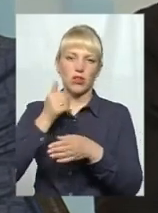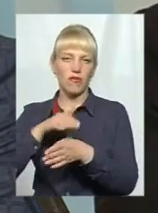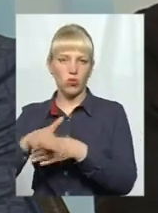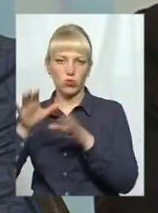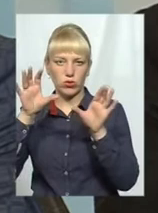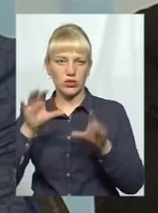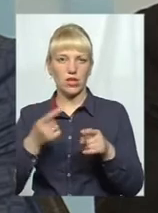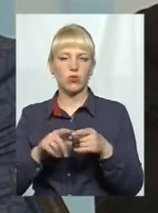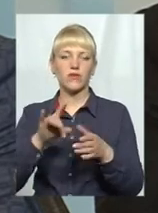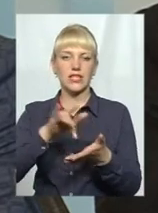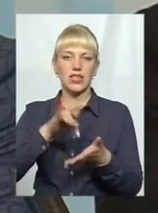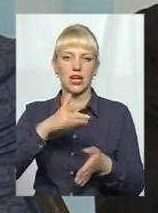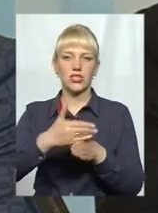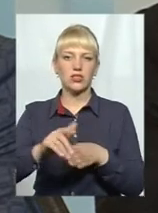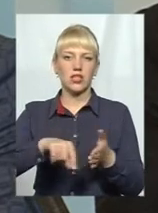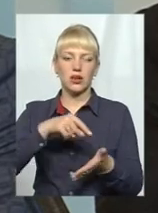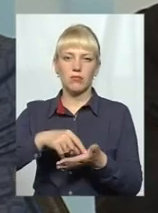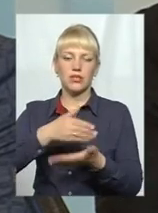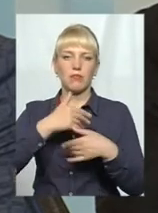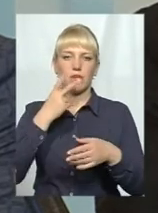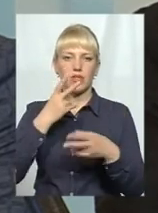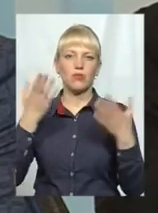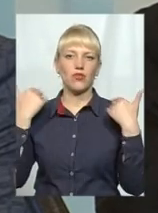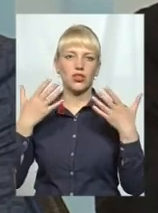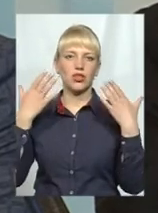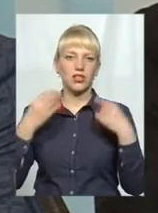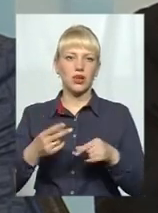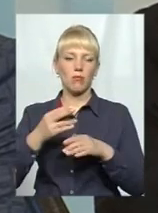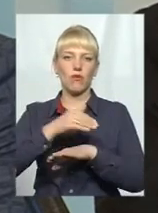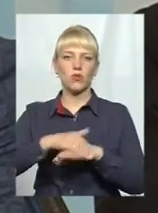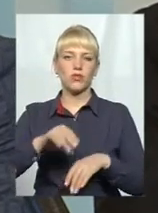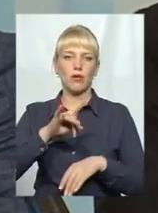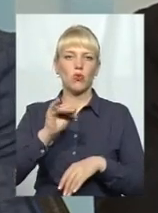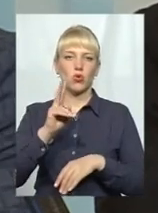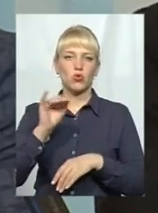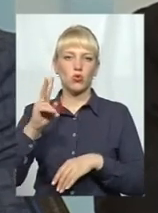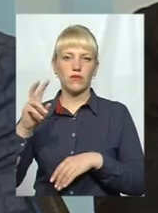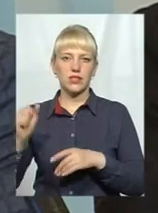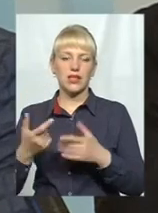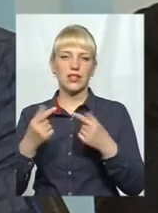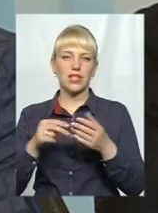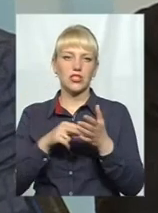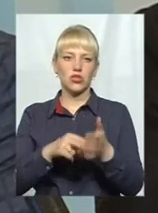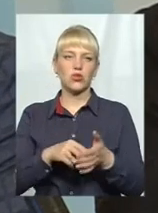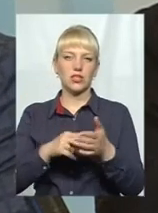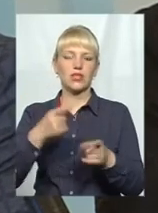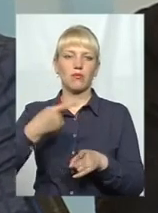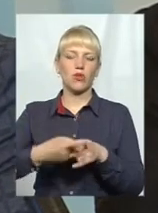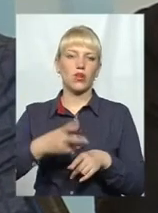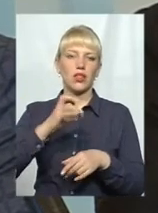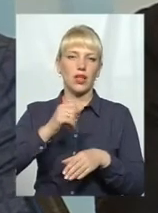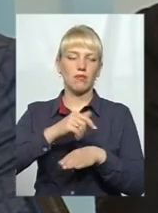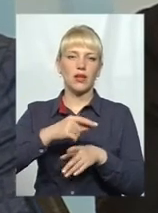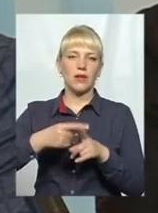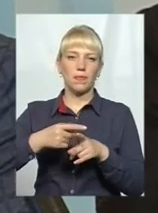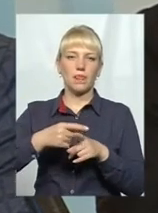що ми навіть по центральній частині міста бачимо вихідні дні, навіть по вулиці Проскурівській, де в нас стоїть блок на перехресті вулиці